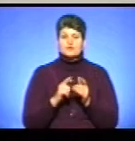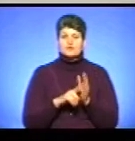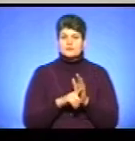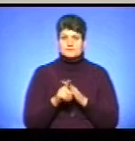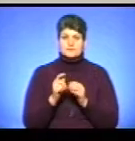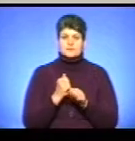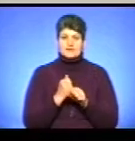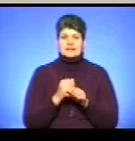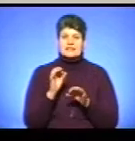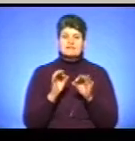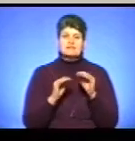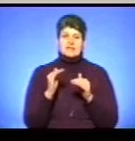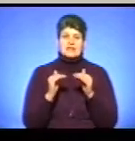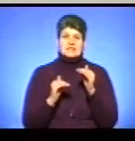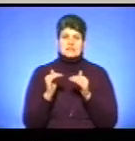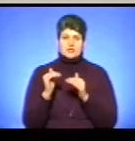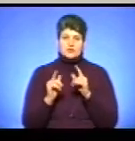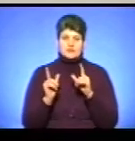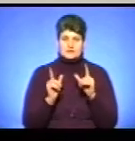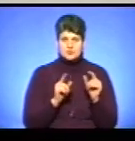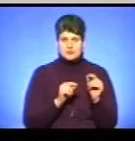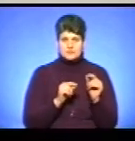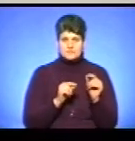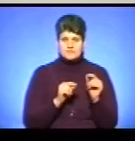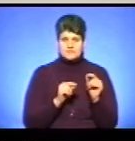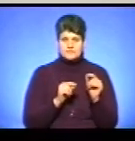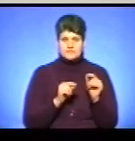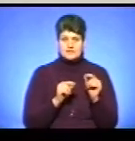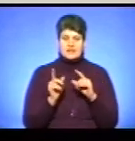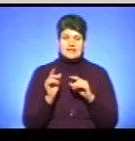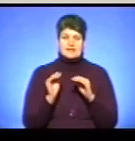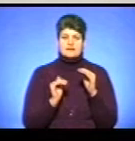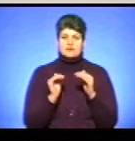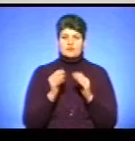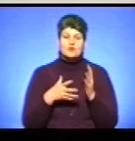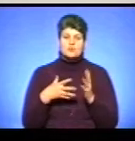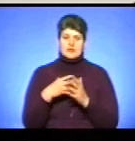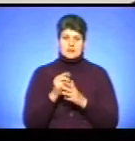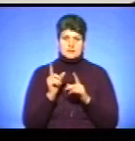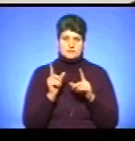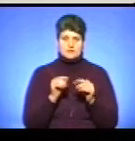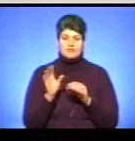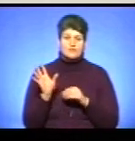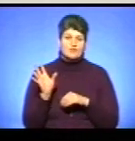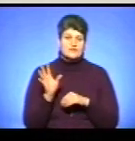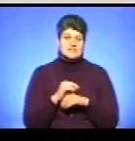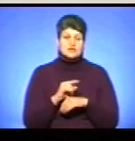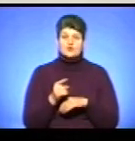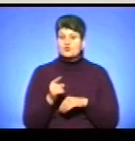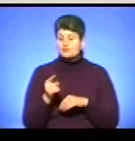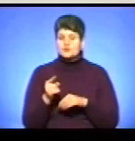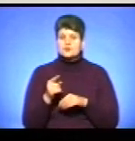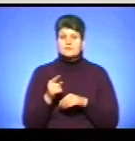силу диференційований проїзд. Вірніше, диференційована оплата за проїзд. Бо всі чомусь